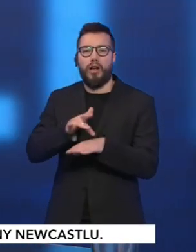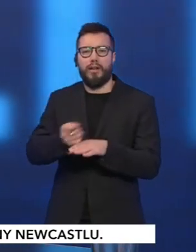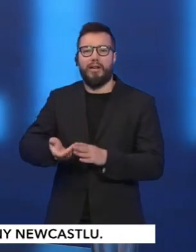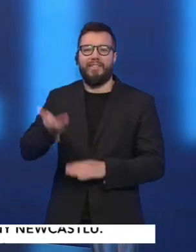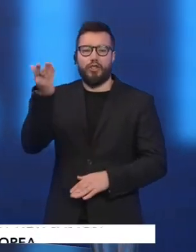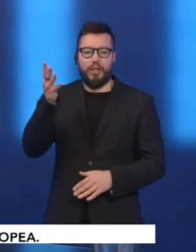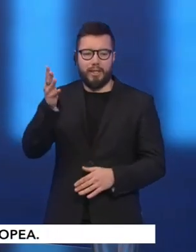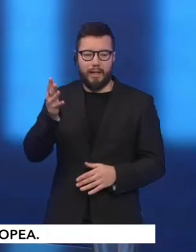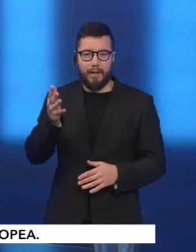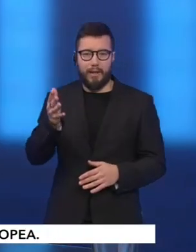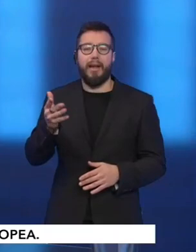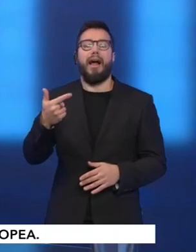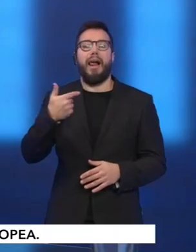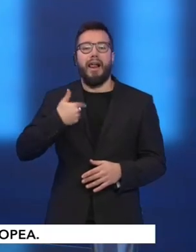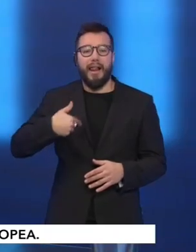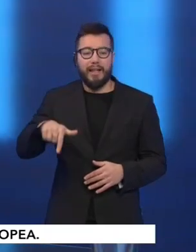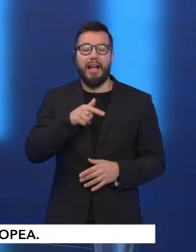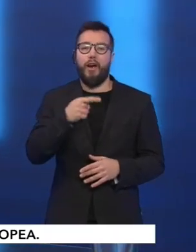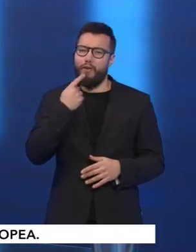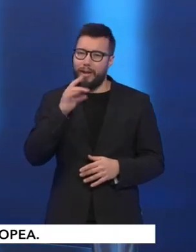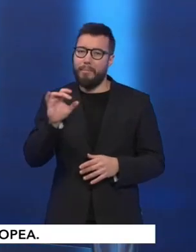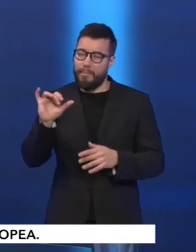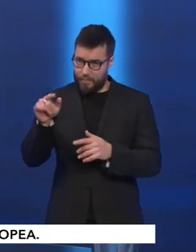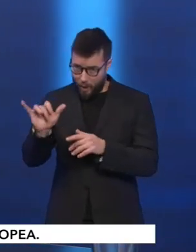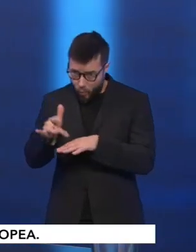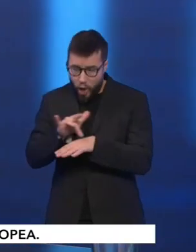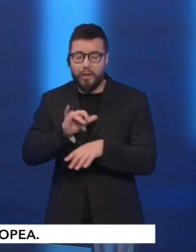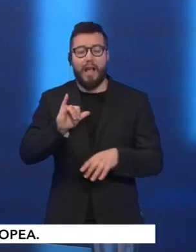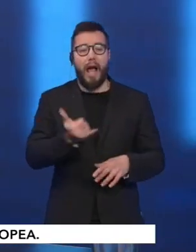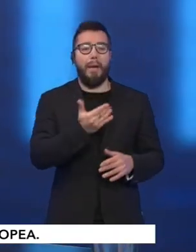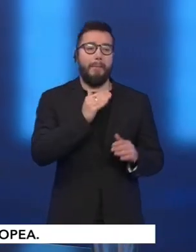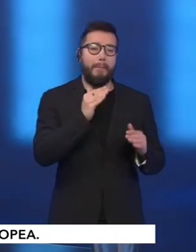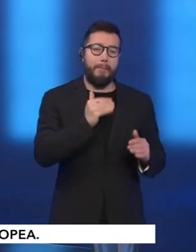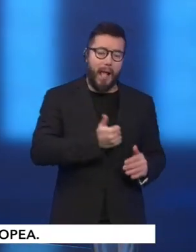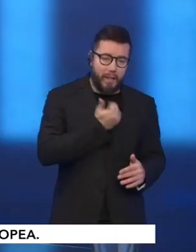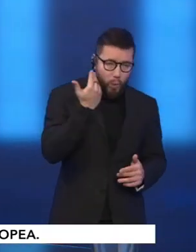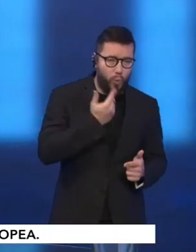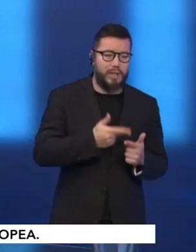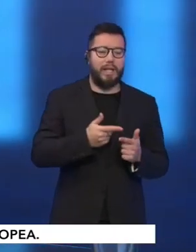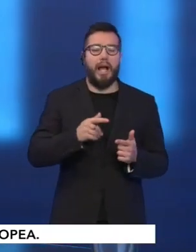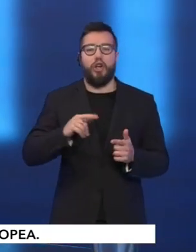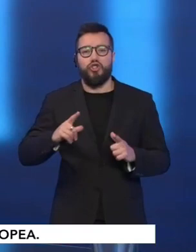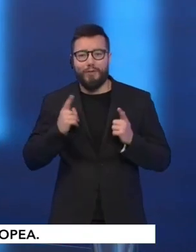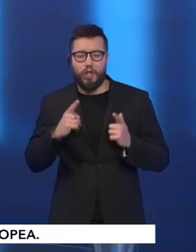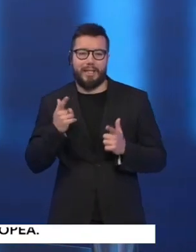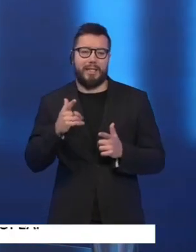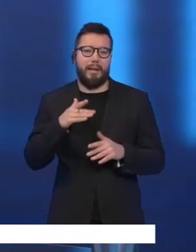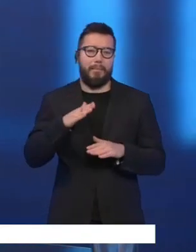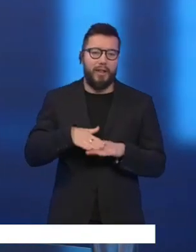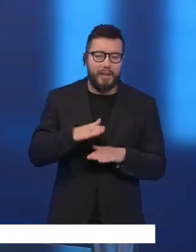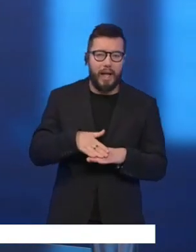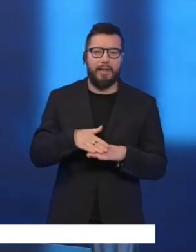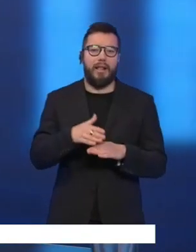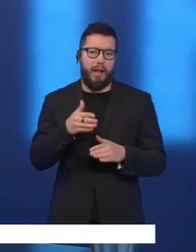nehovorili iba o dôchodcoch, hovoríme o mladých ľuďoch, hovoríme o malých a stredných podnikateľoch, živnostníkoch, hovoríme o ďalších